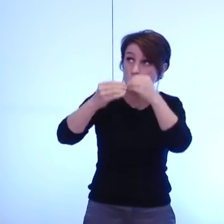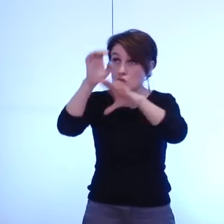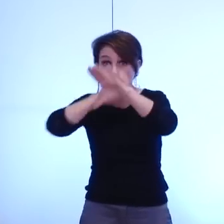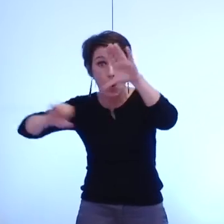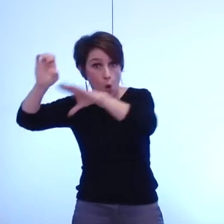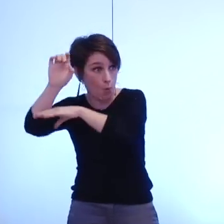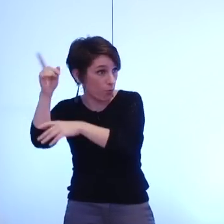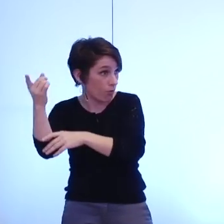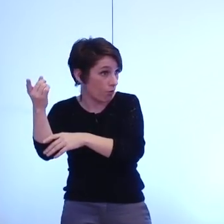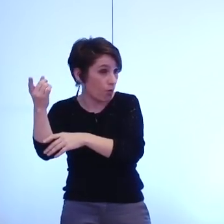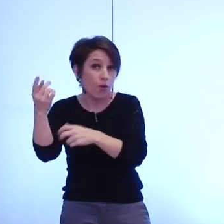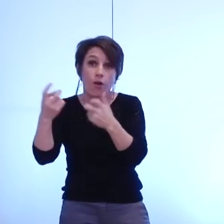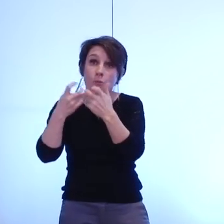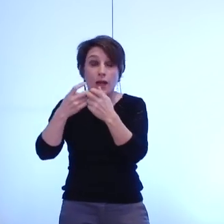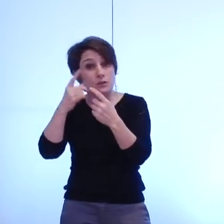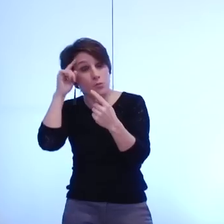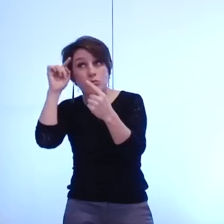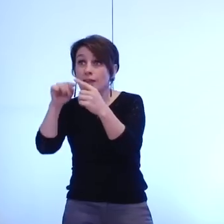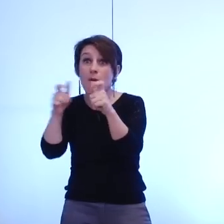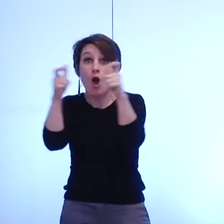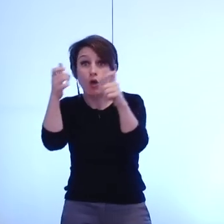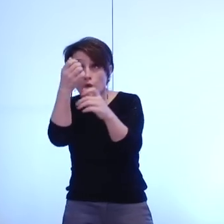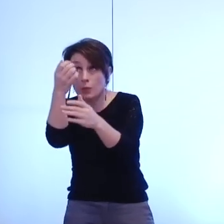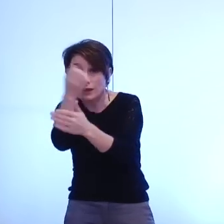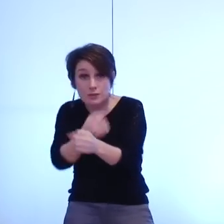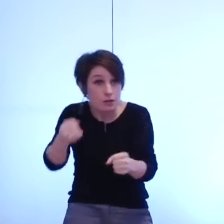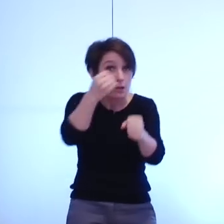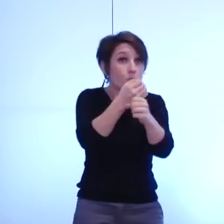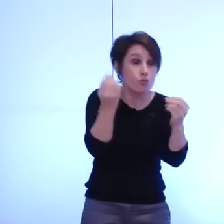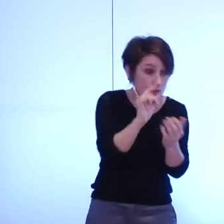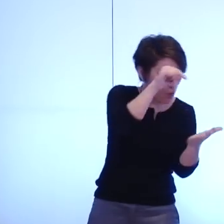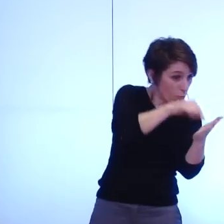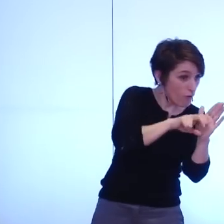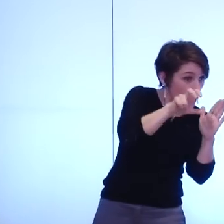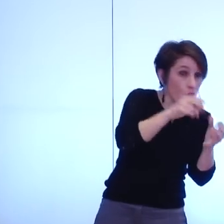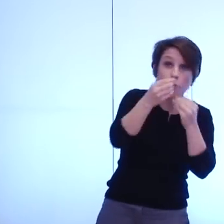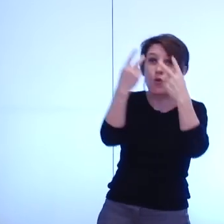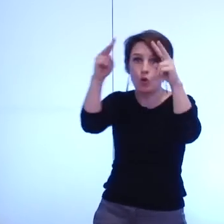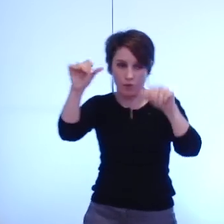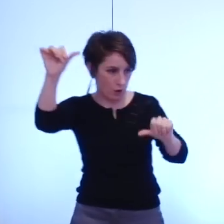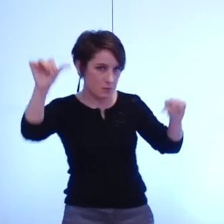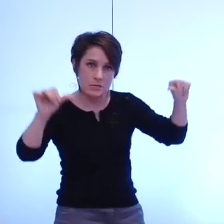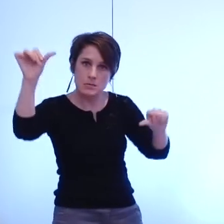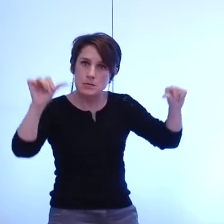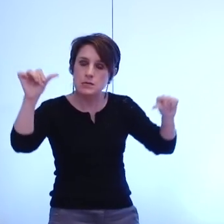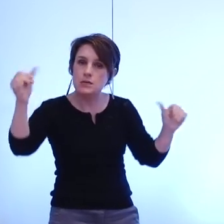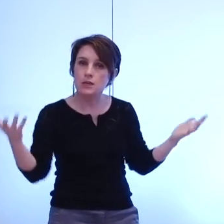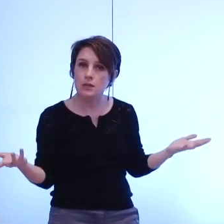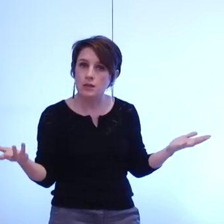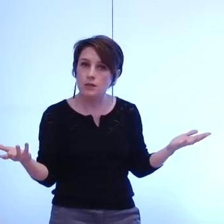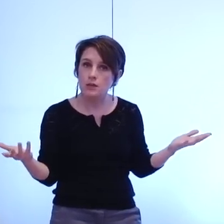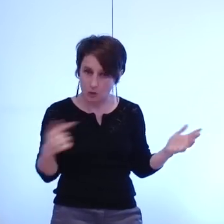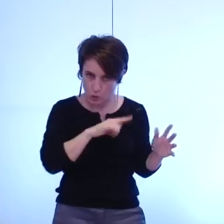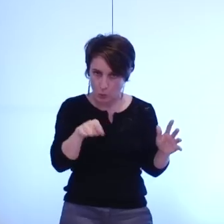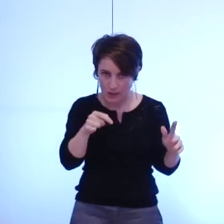les choix d'implantation des entreprises dans les choix de développement économique et donc il résulte de nos